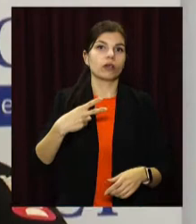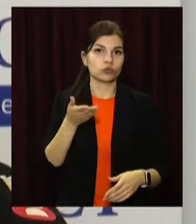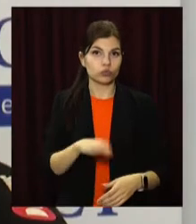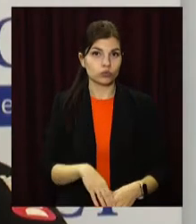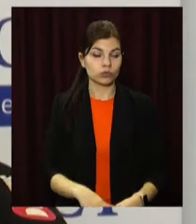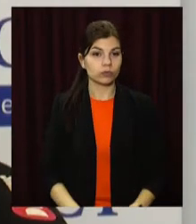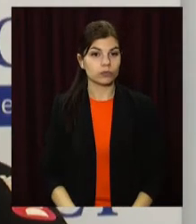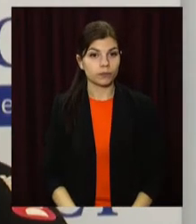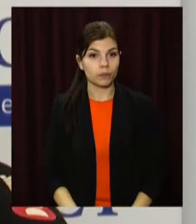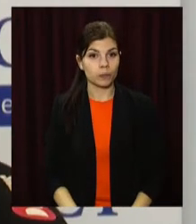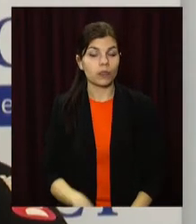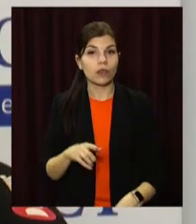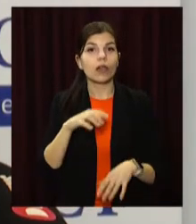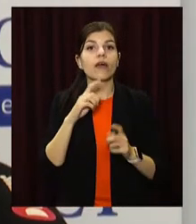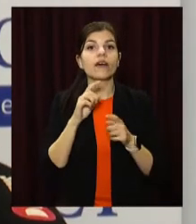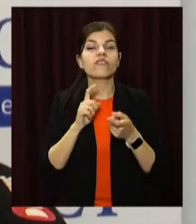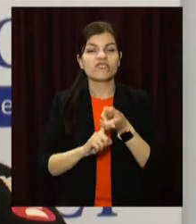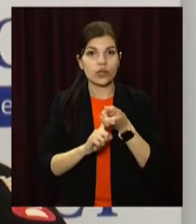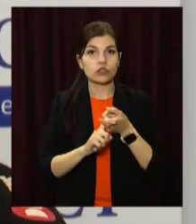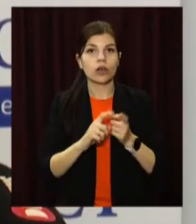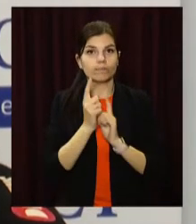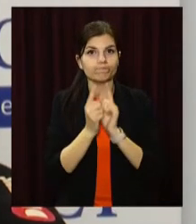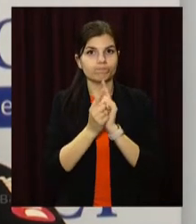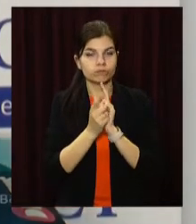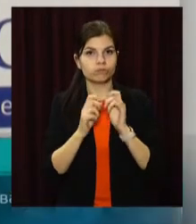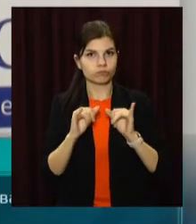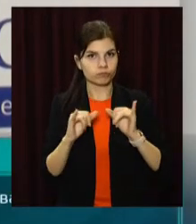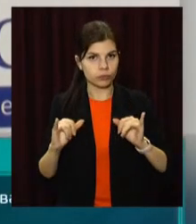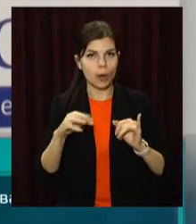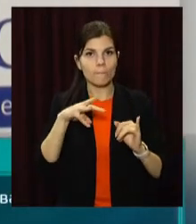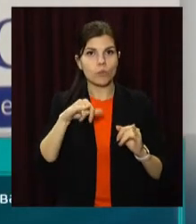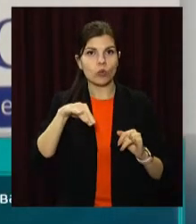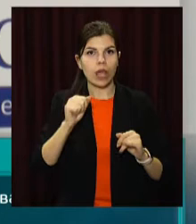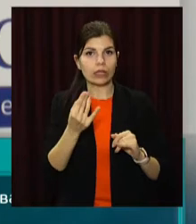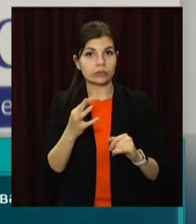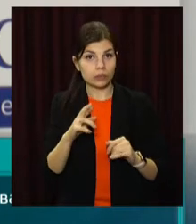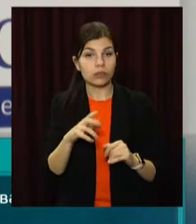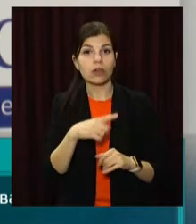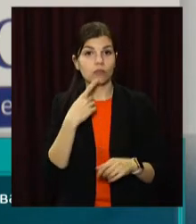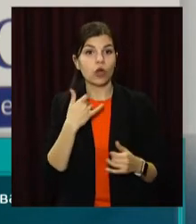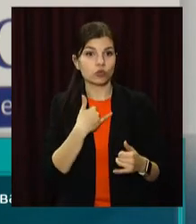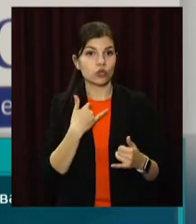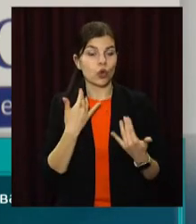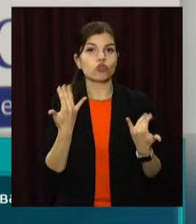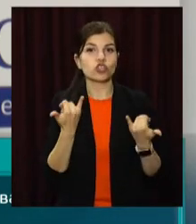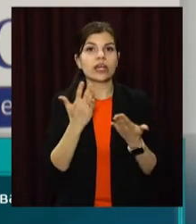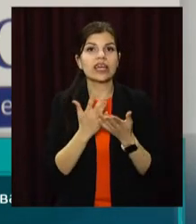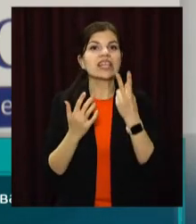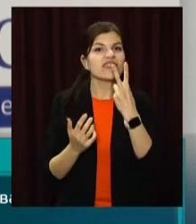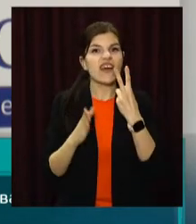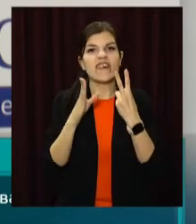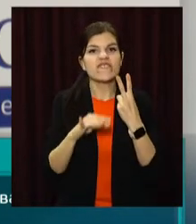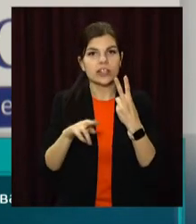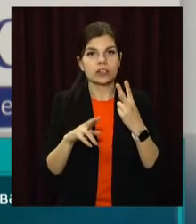Вірус мутує постійно, і третя хвиля ми маємо справу вже мінімум з двома штамами різними.